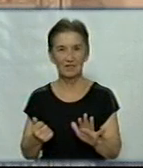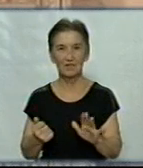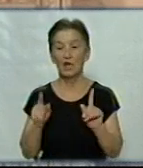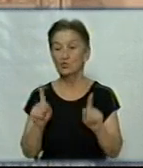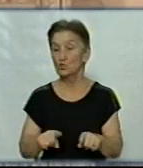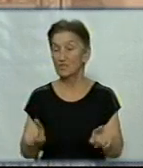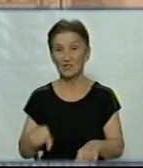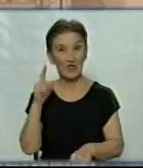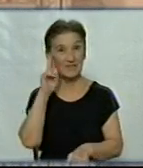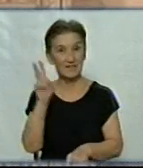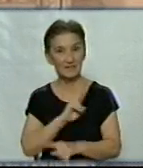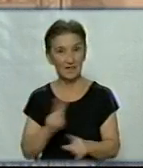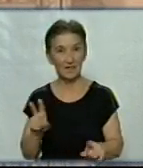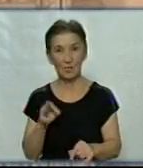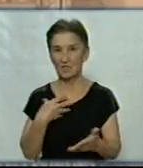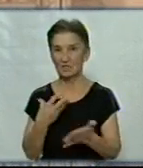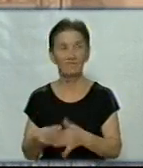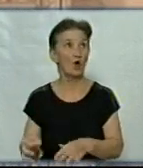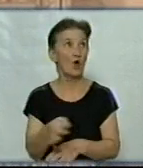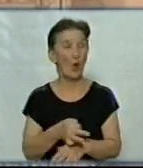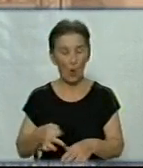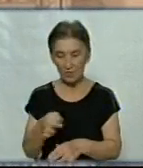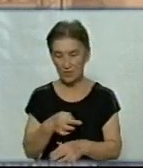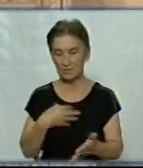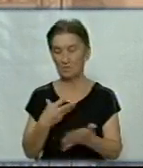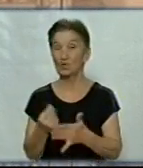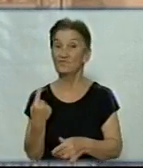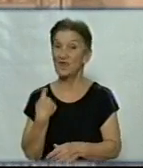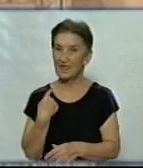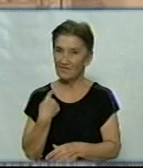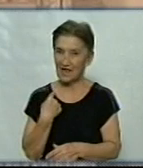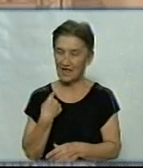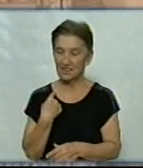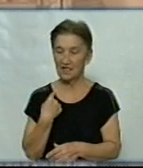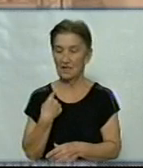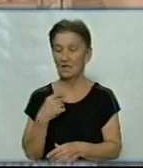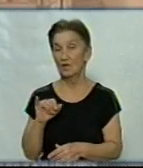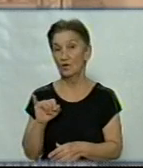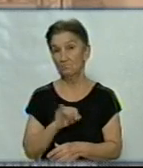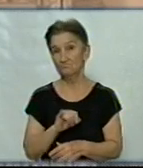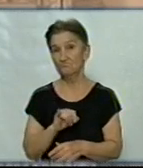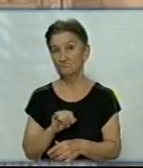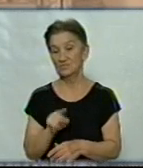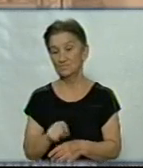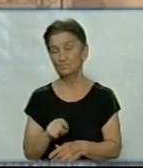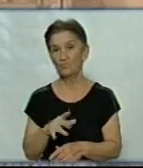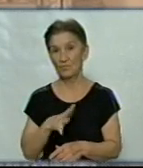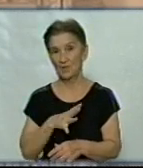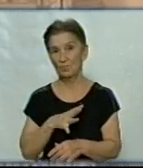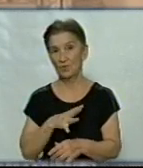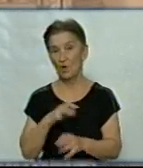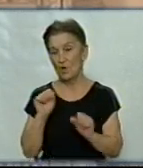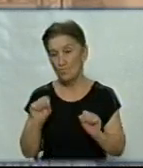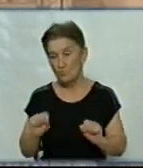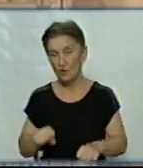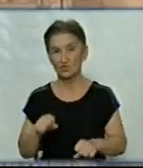чого навіть не знала про свою область, про свій Кіровоград, Кропивницький нині. І це було пізнавання. Можливо, я